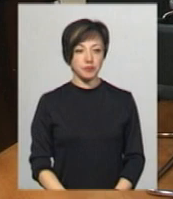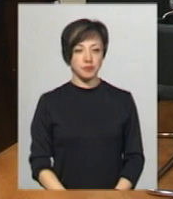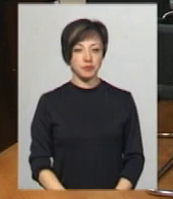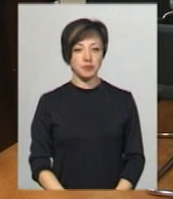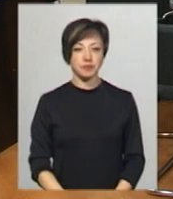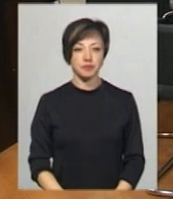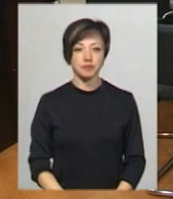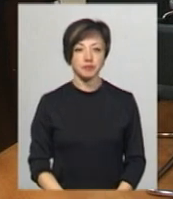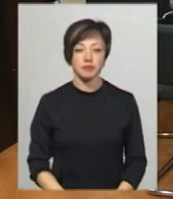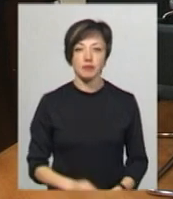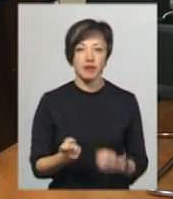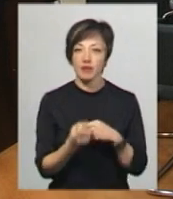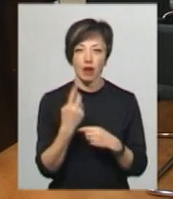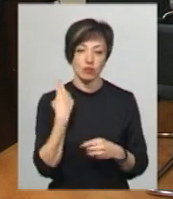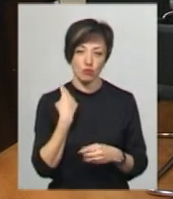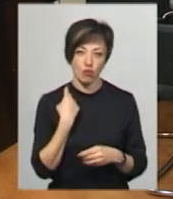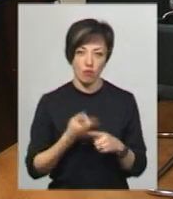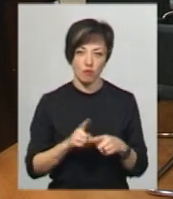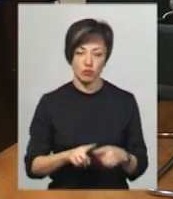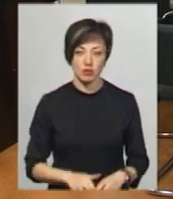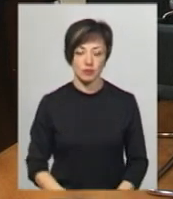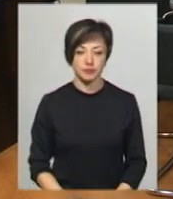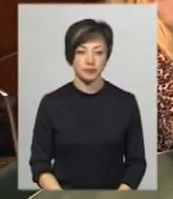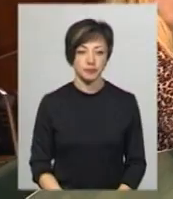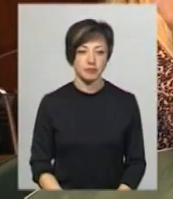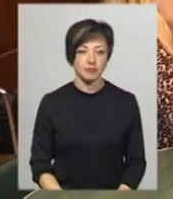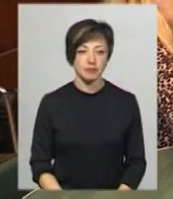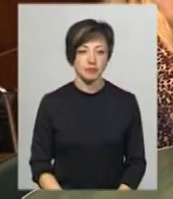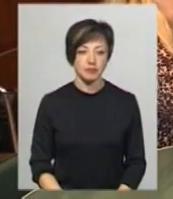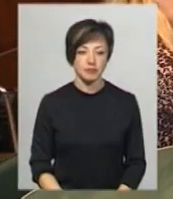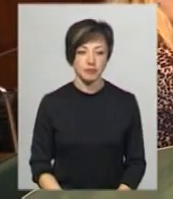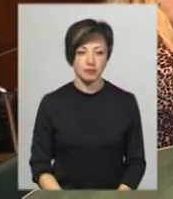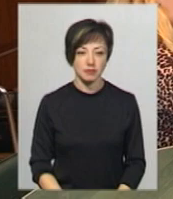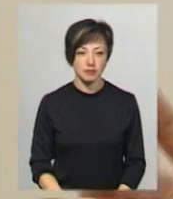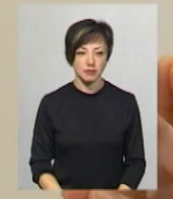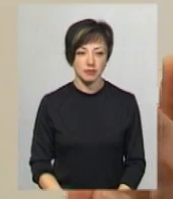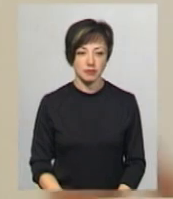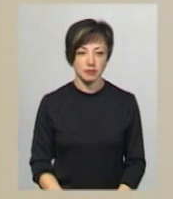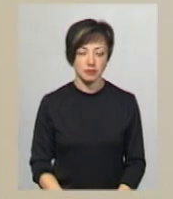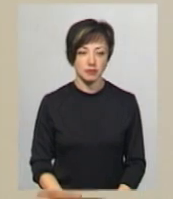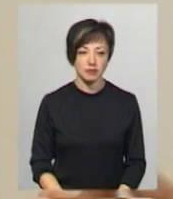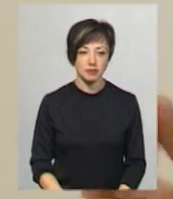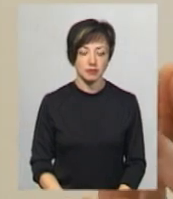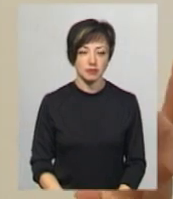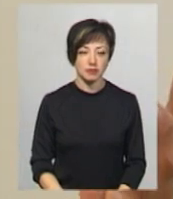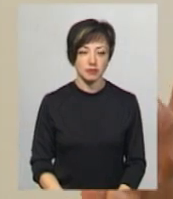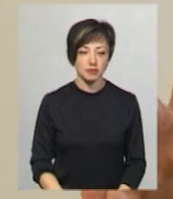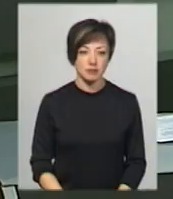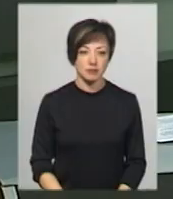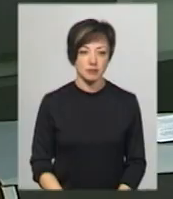послуги, щоб у них не виникало певної заборгованості. Леся Боровець, Олександр Горішевський. Новини Поділя Центр.